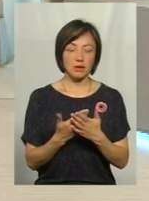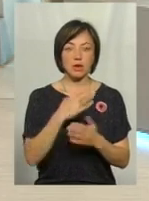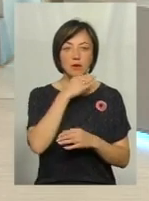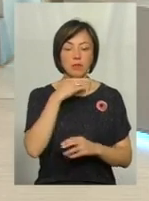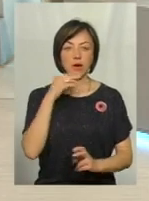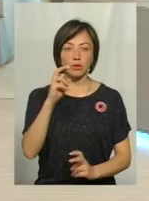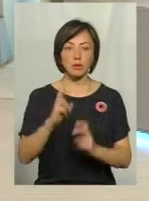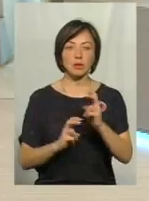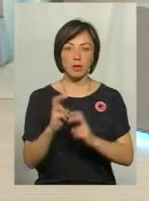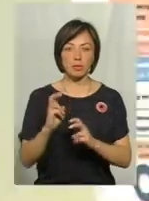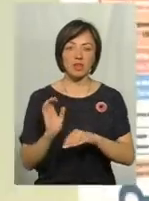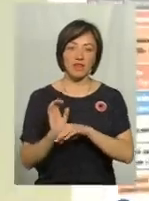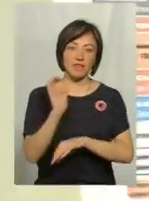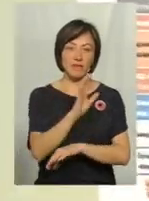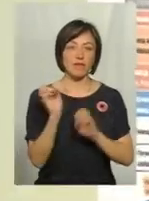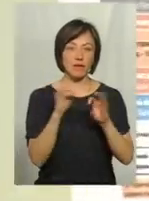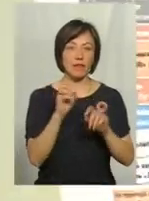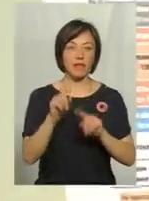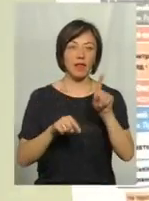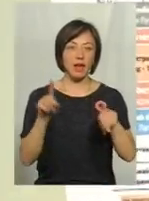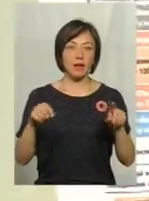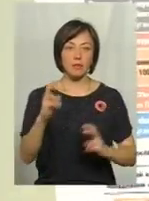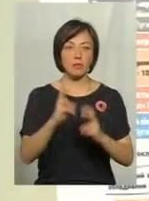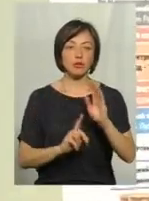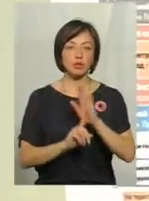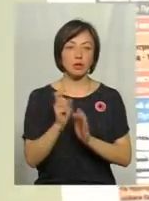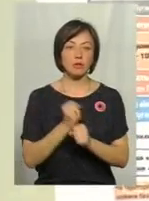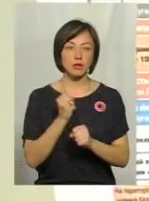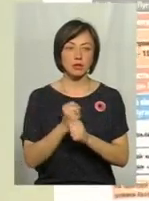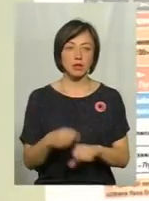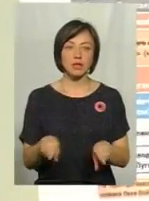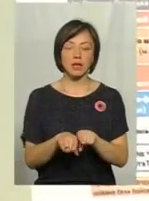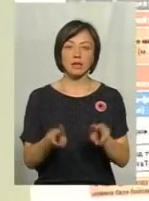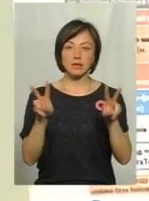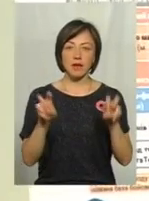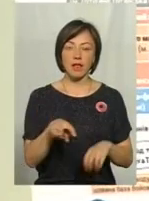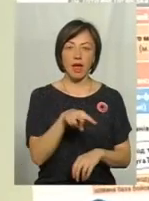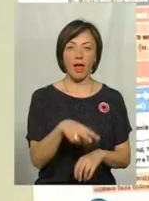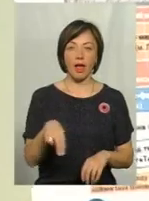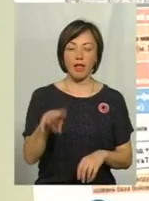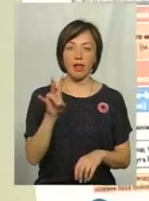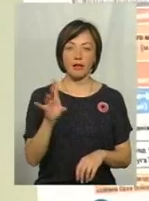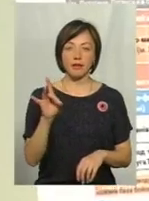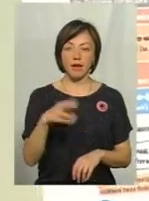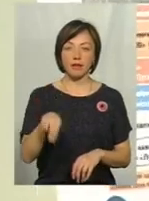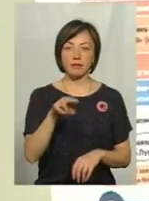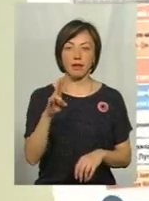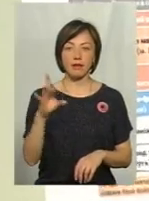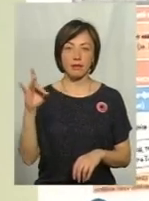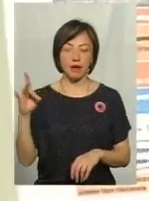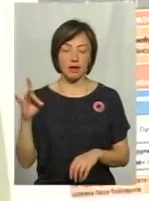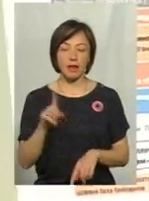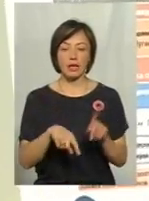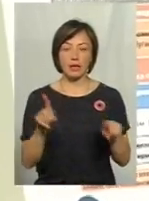підприємств вивезли, деякі підприємства почали працювати на так званих ЛНР, ДНР, цих представників.